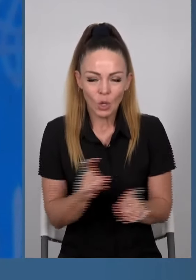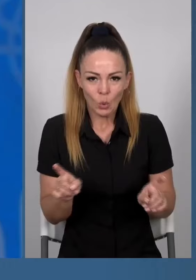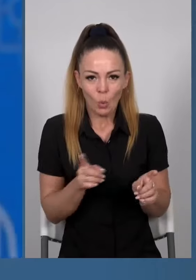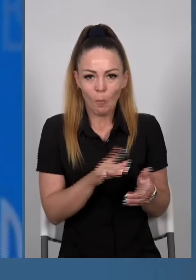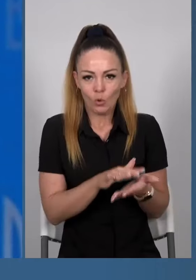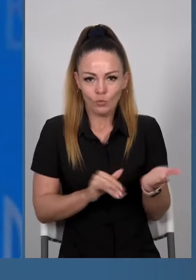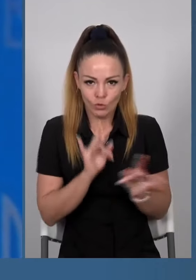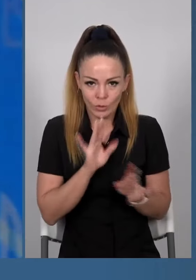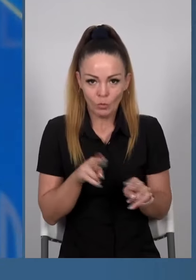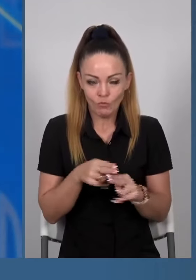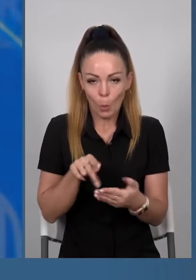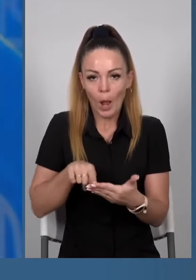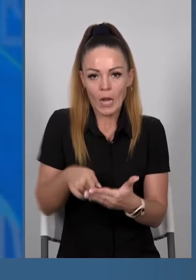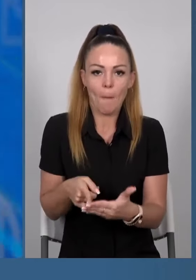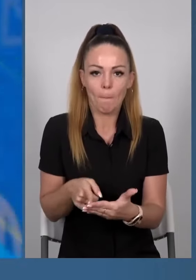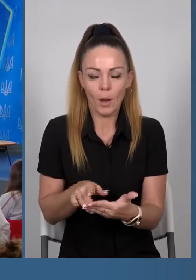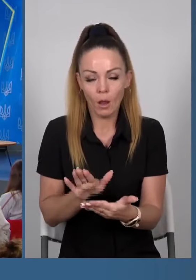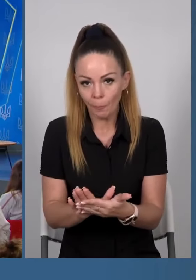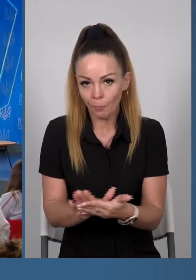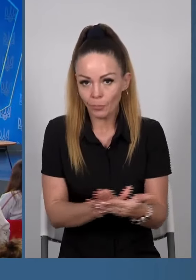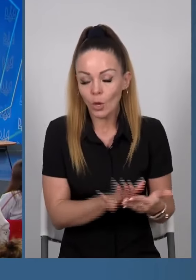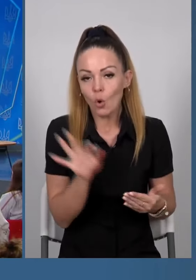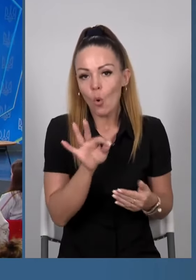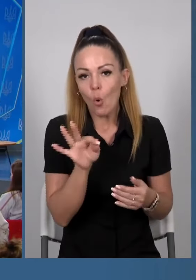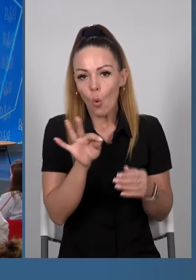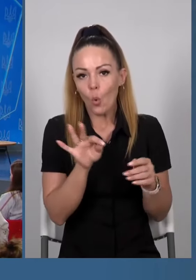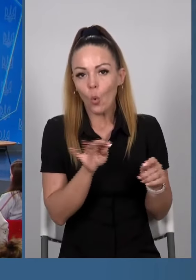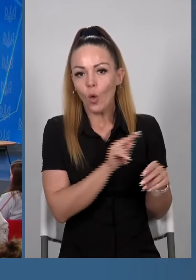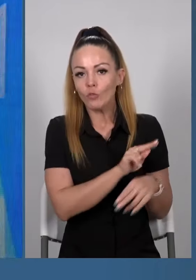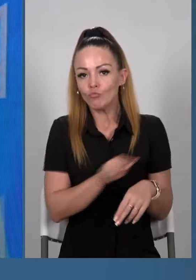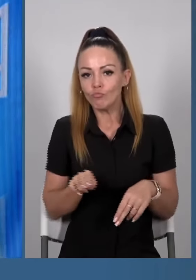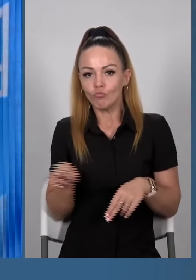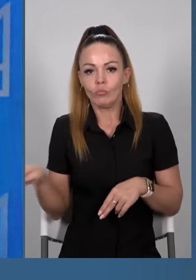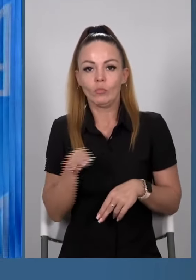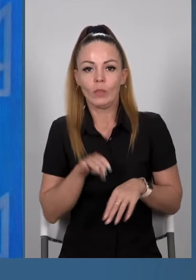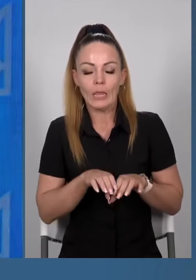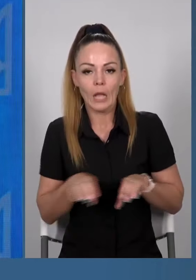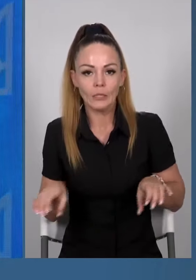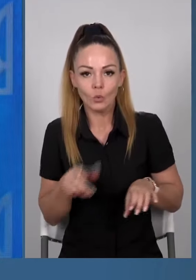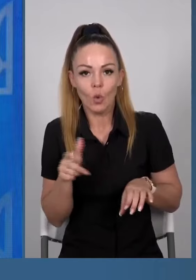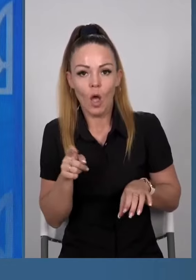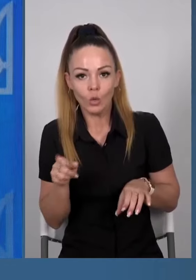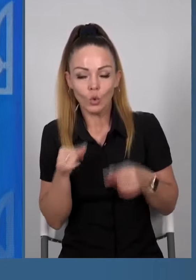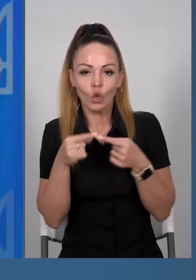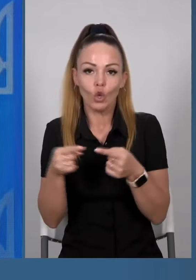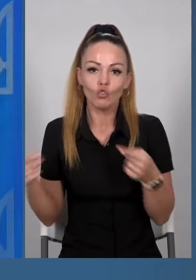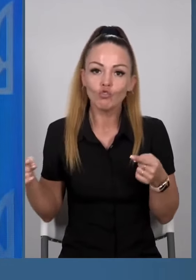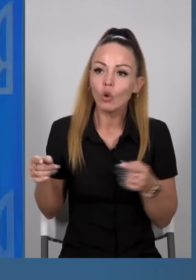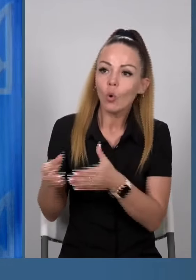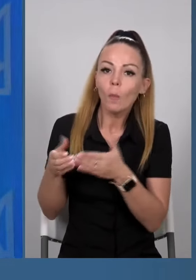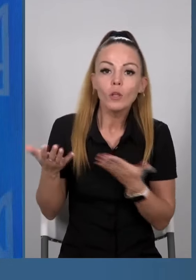поставлена крапка. Що стосується транзиту газу від інших компаній, якщо буде